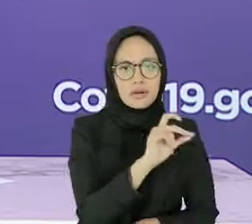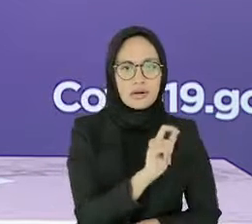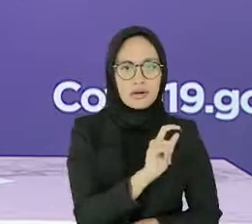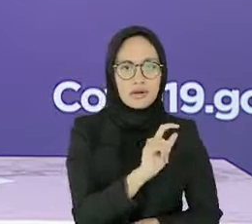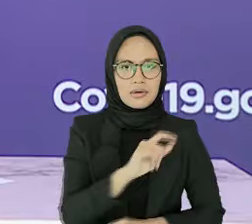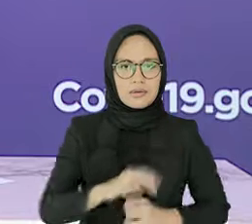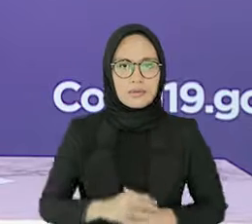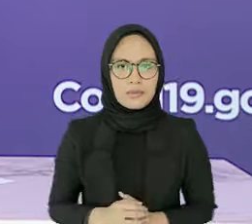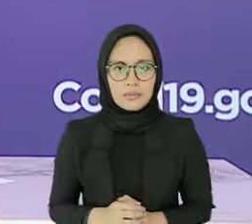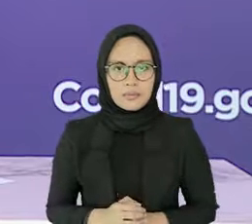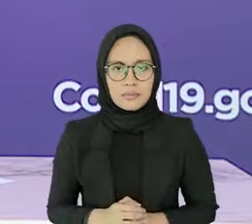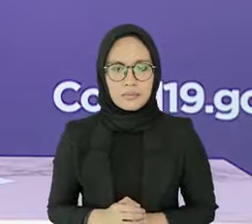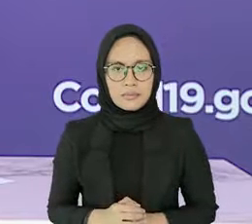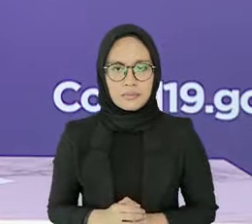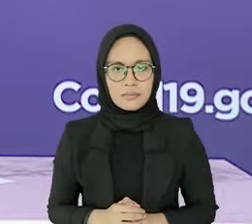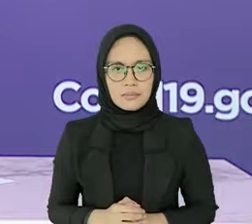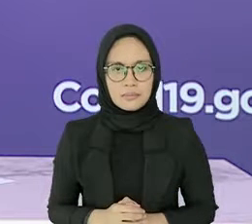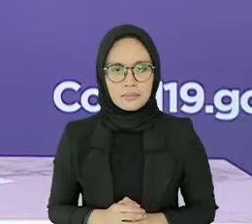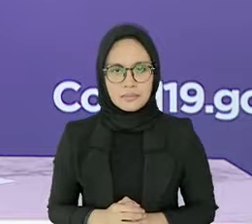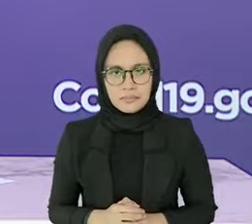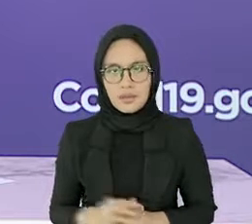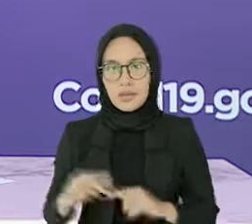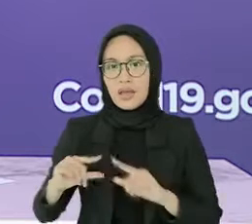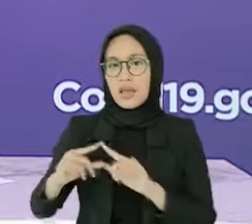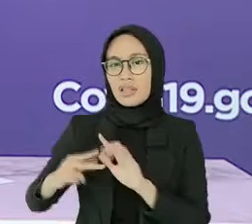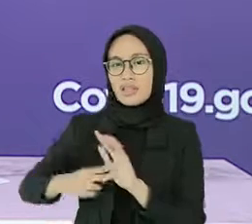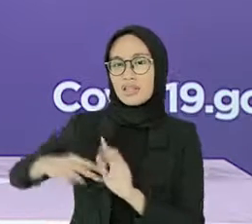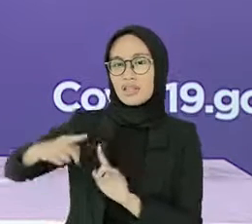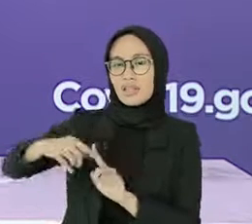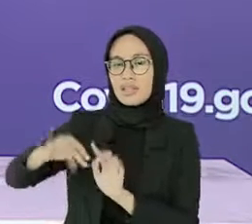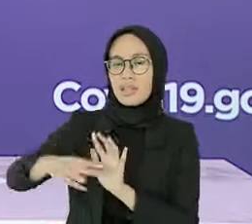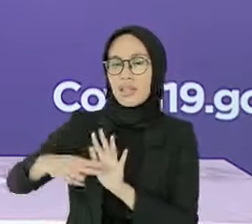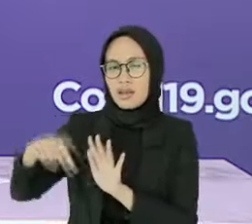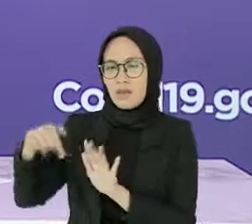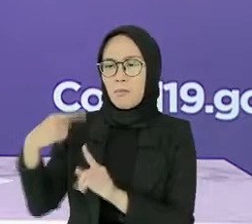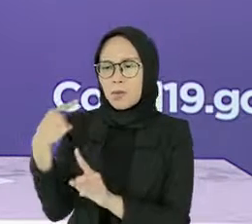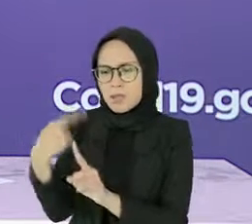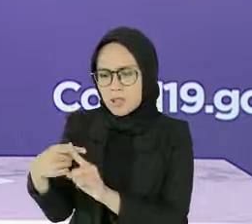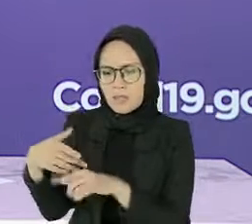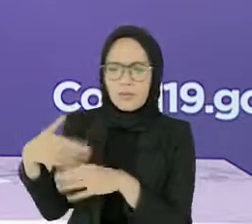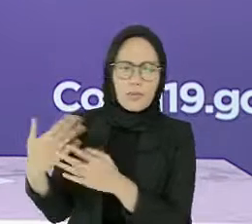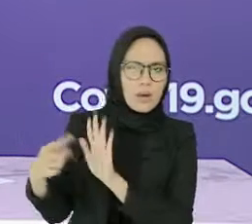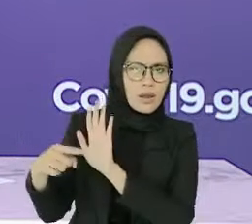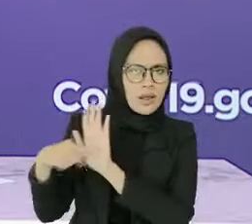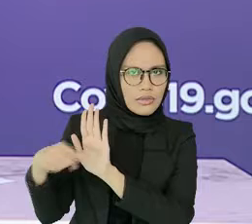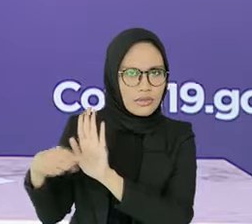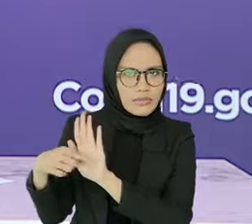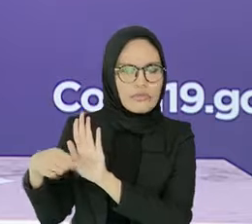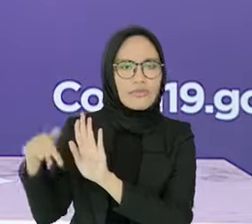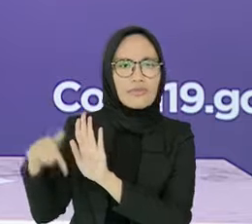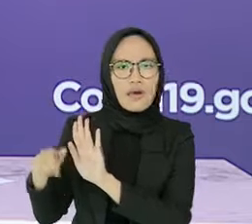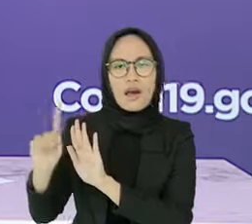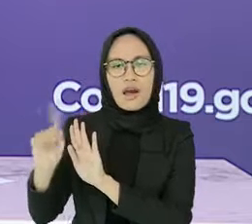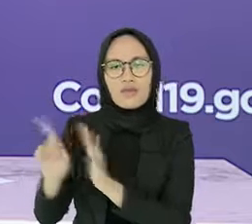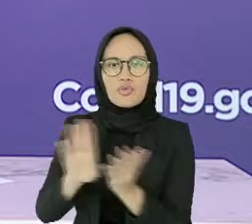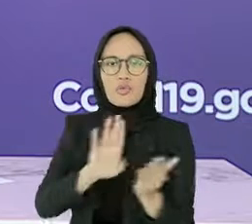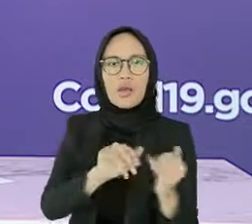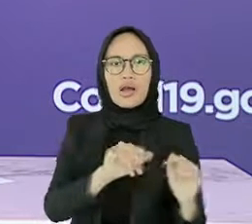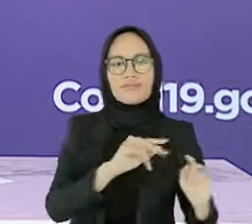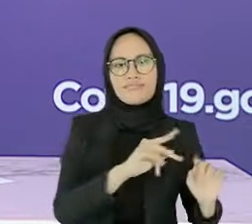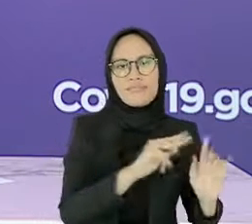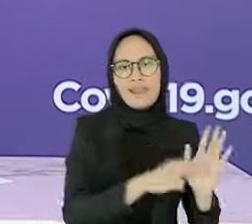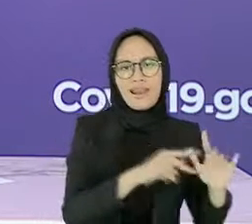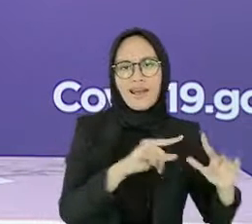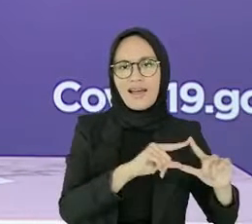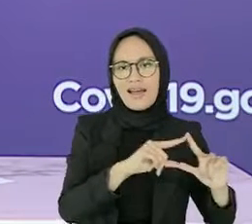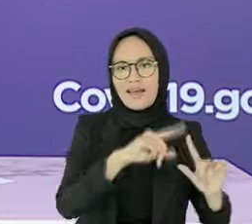Baik untuk hasil tes antigen positif dan negatif tetap perlu dikonfirmasi ulang dengan tes deteksi NAAT jika